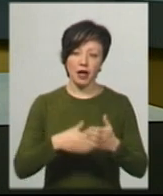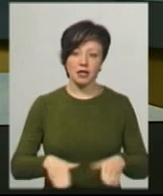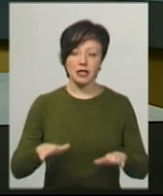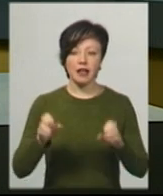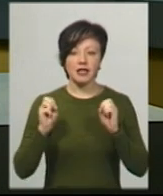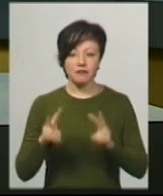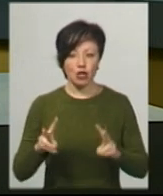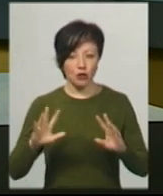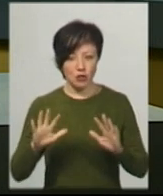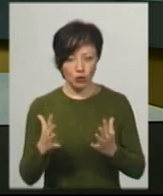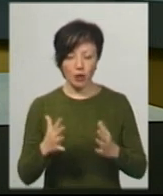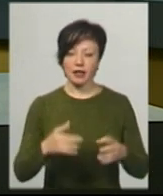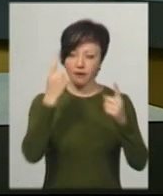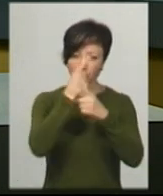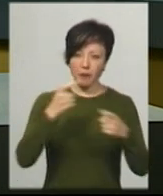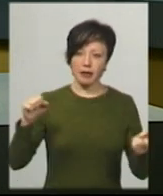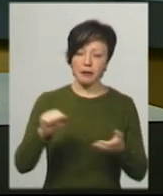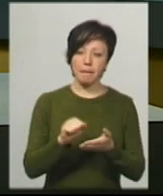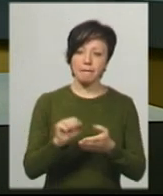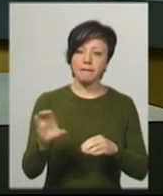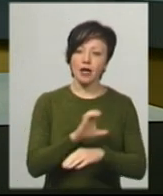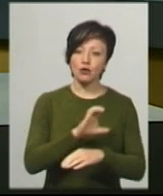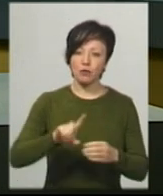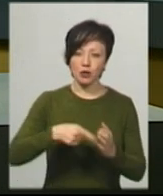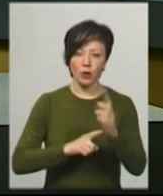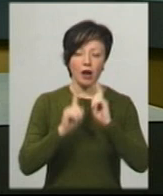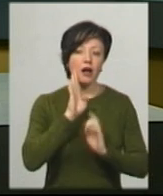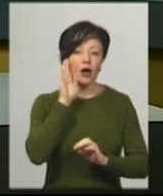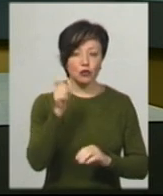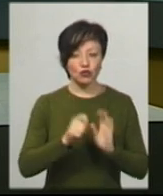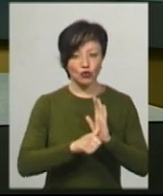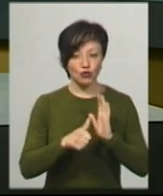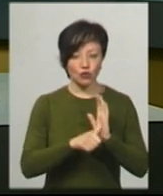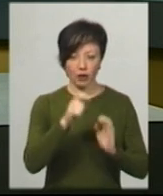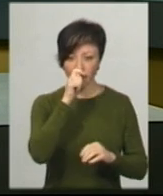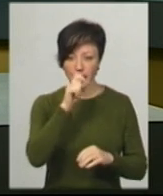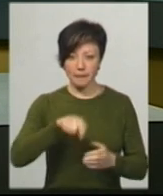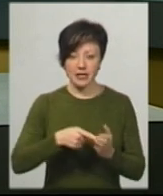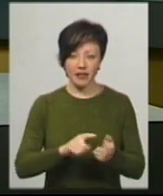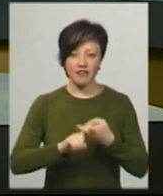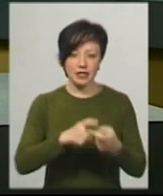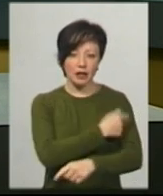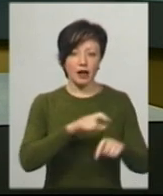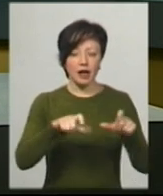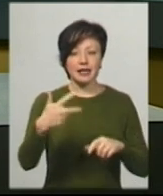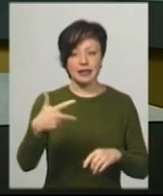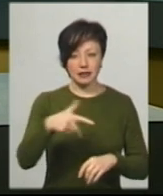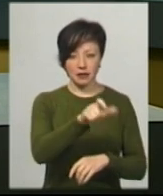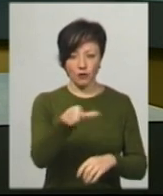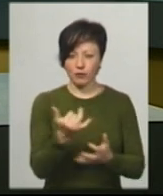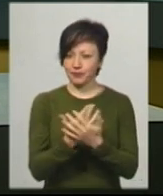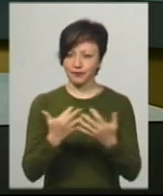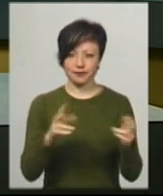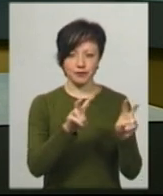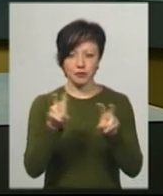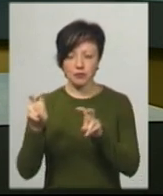ситуації. За інформацією пресслужби Хмельницької міської ради, на ранок 6 квітня в міській інфекційній лікарні перебуває 30 хворих, серед